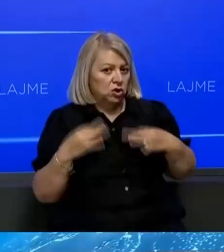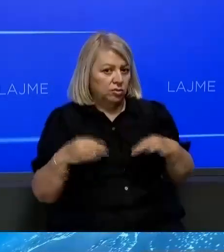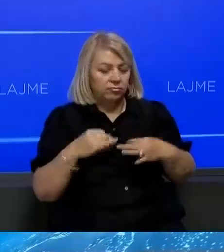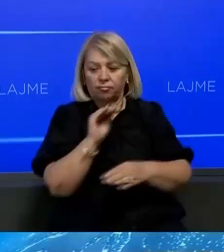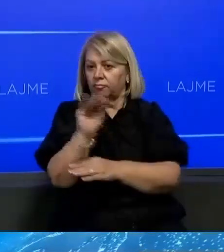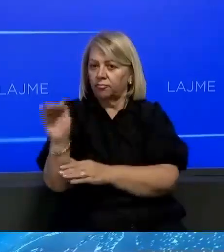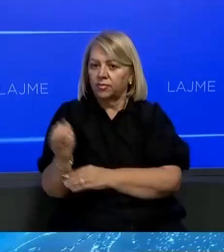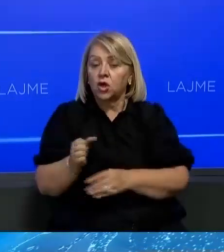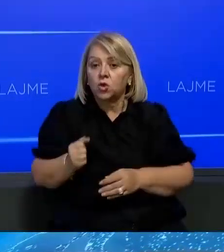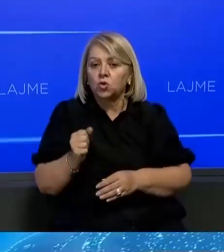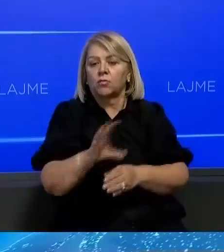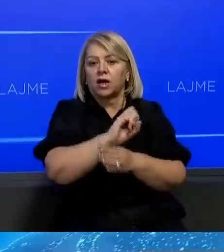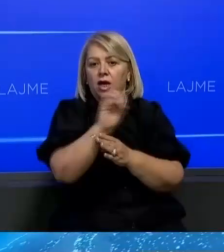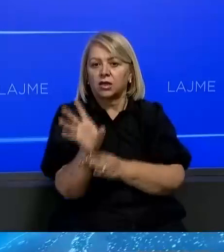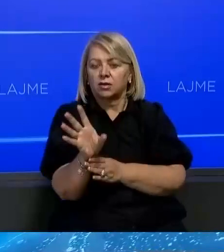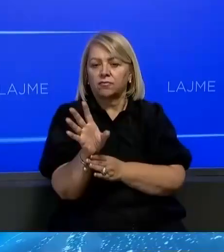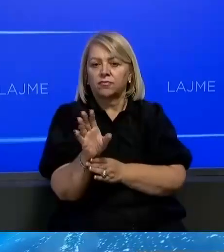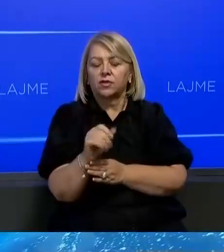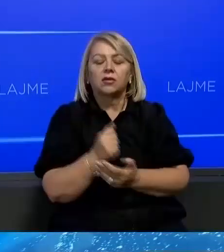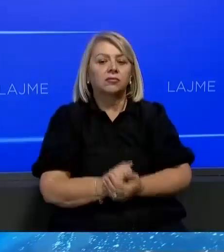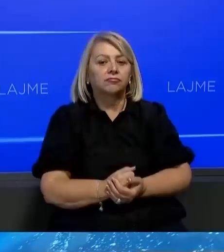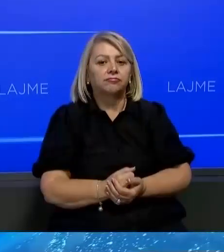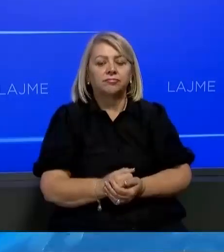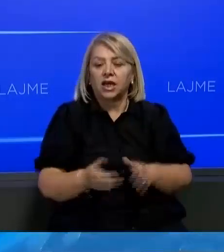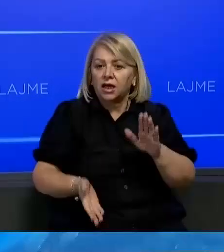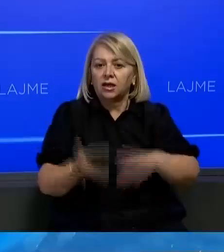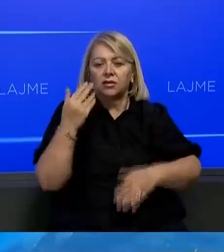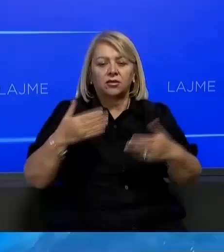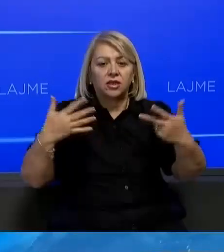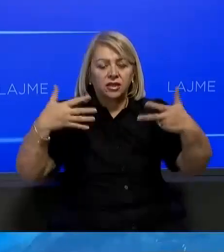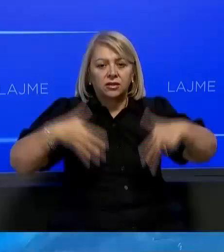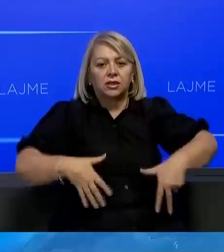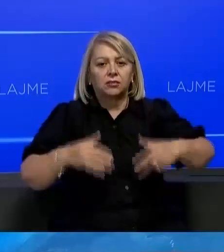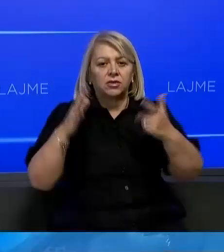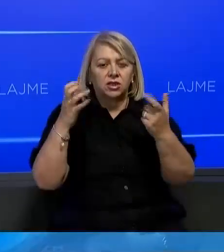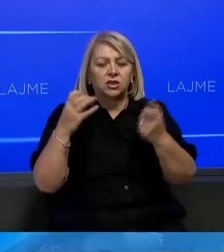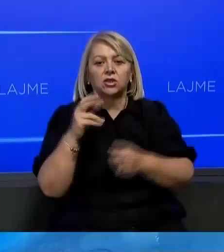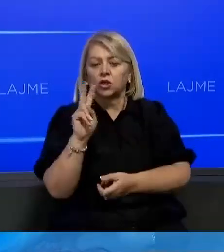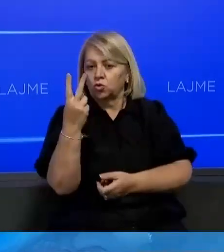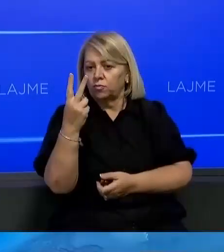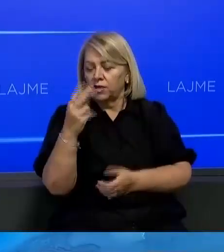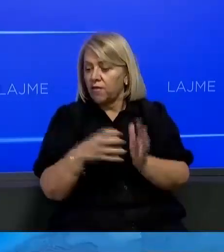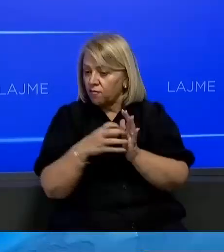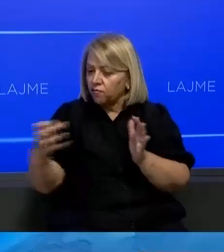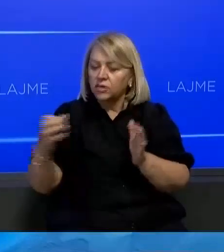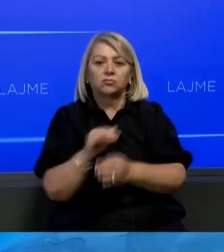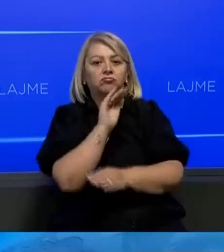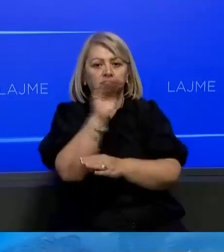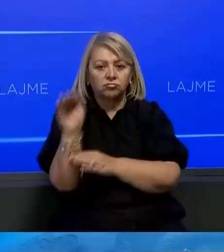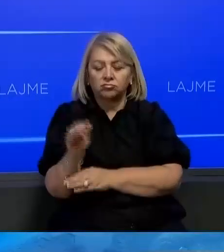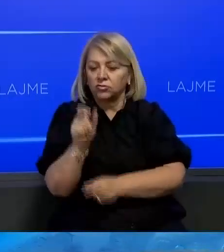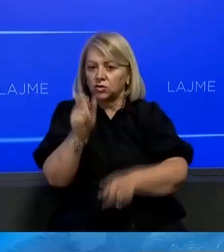ka njëftuar se numri rasteve aktive me koronavirus ka rritu në 8.712 ndërsa vazhdon apeli që